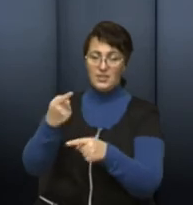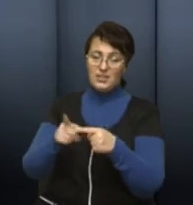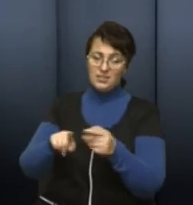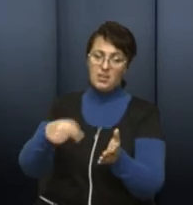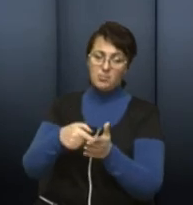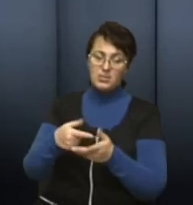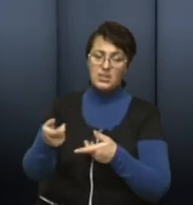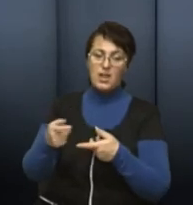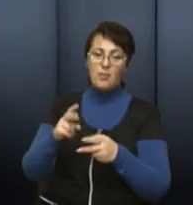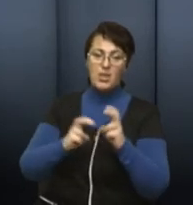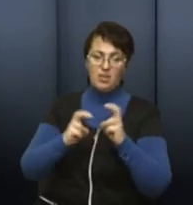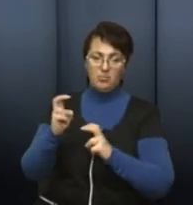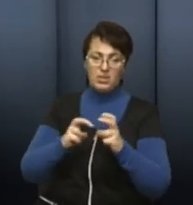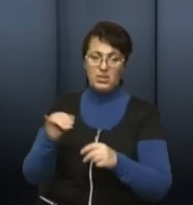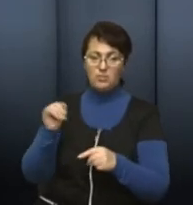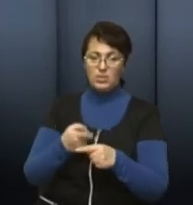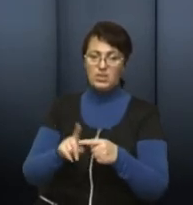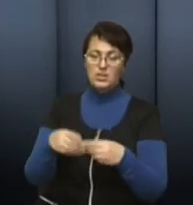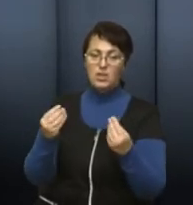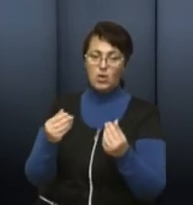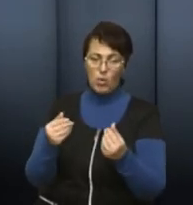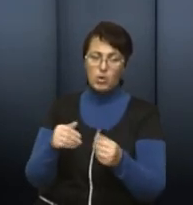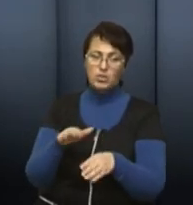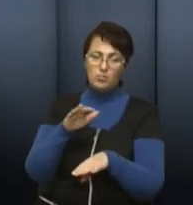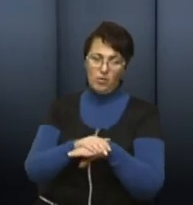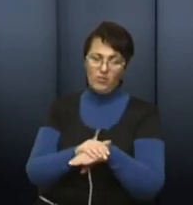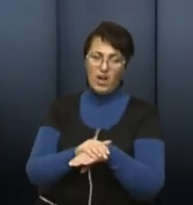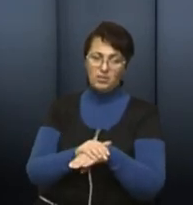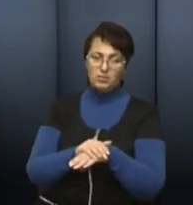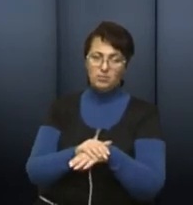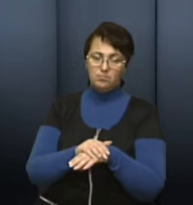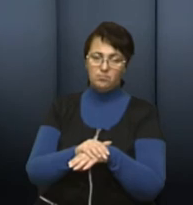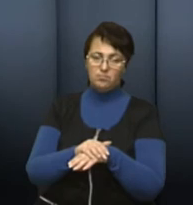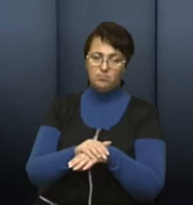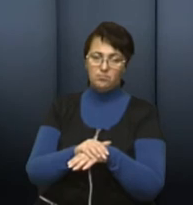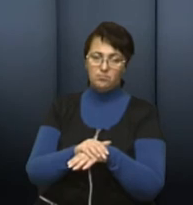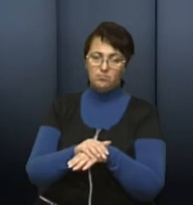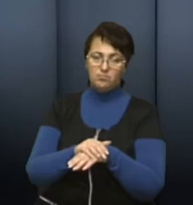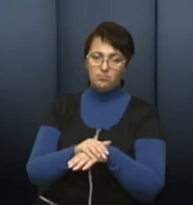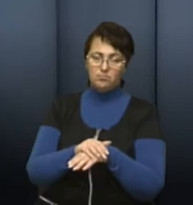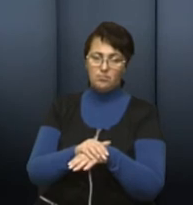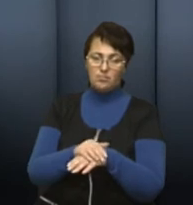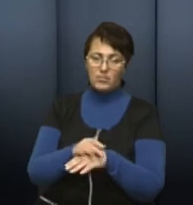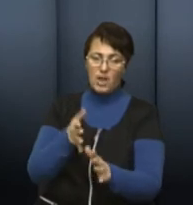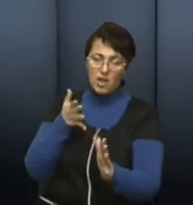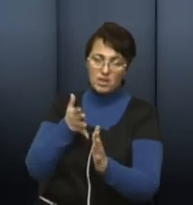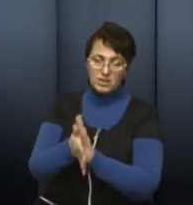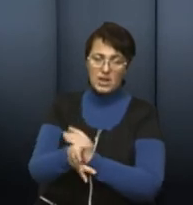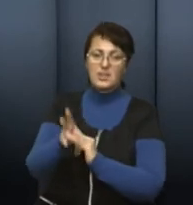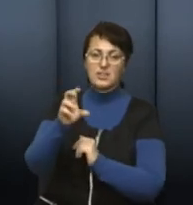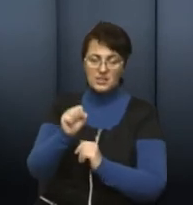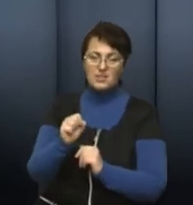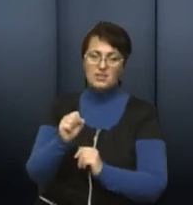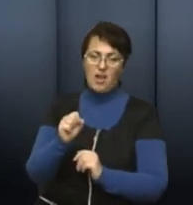підприємство, і ці кошти, по суті, покривають операційну діяльність підприємства. Відповідно, місто на цьому